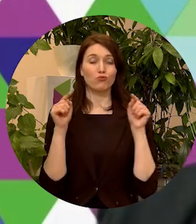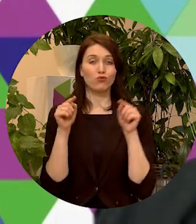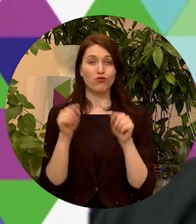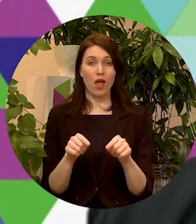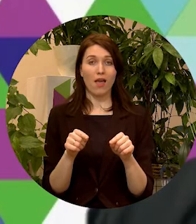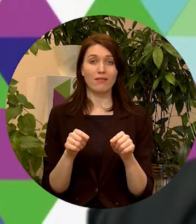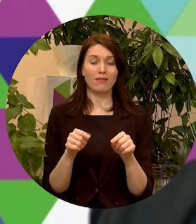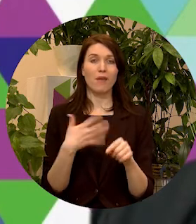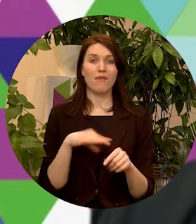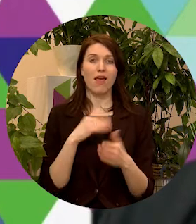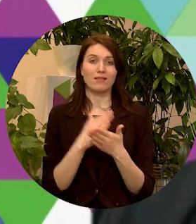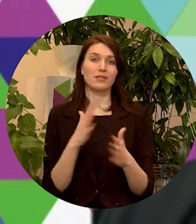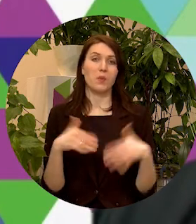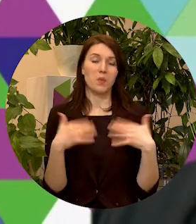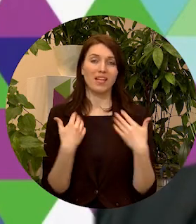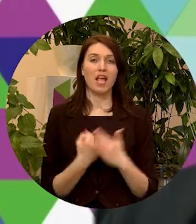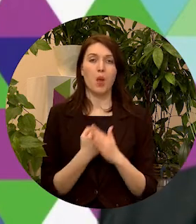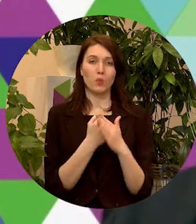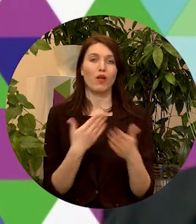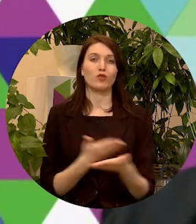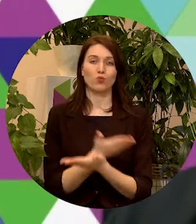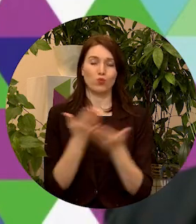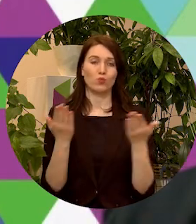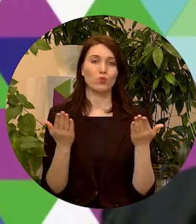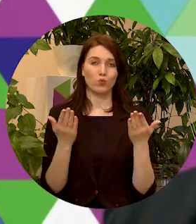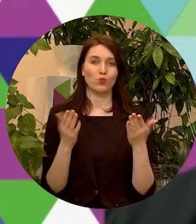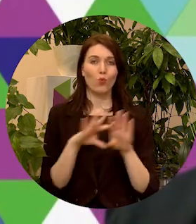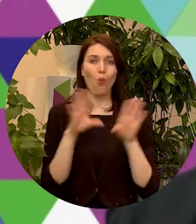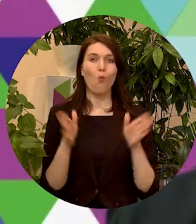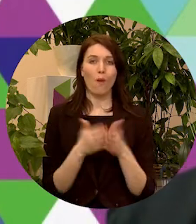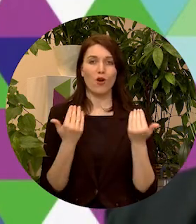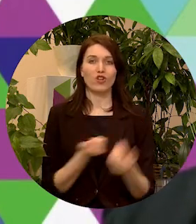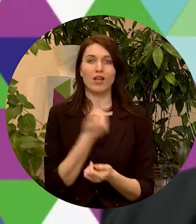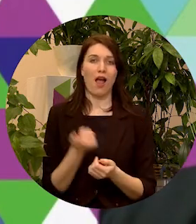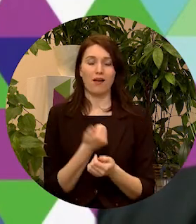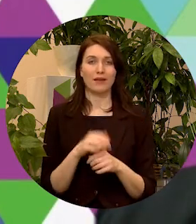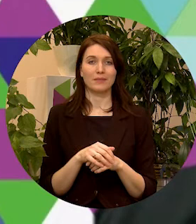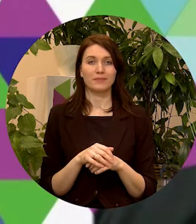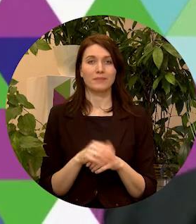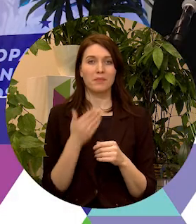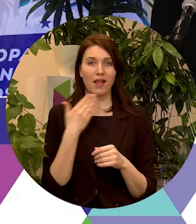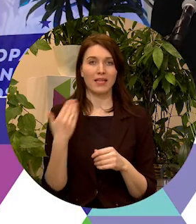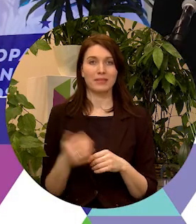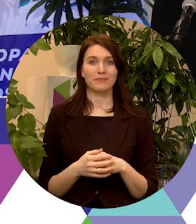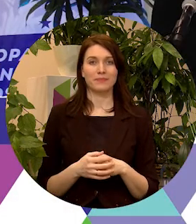esam priecīgi atbalstīt jūs kopā šajā gadā ejot. Paldies!